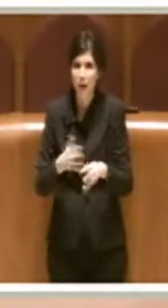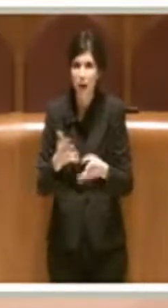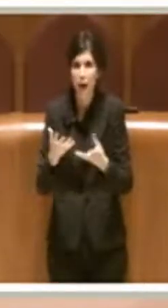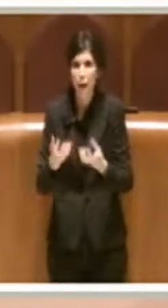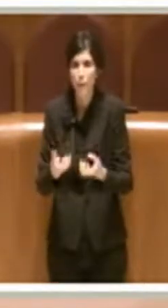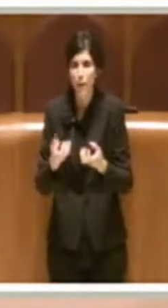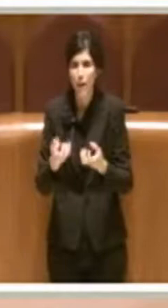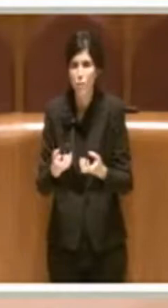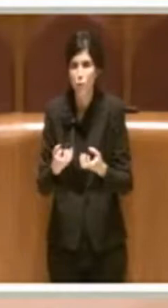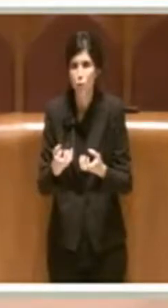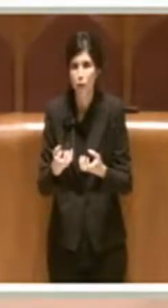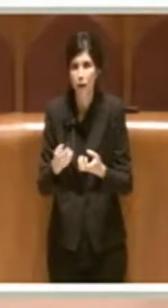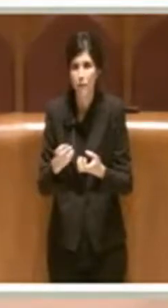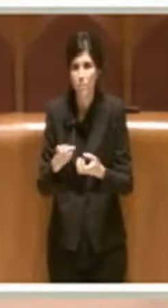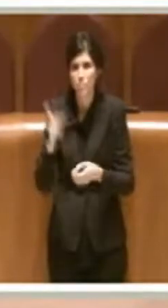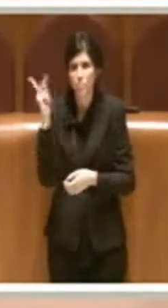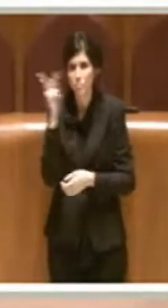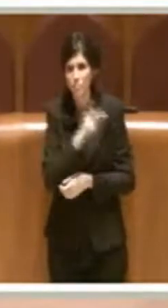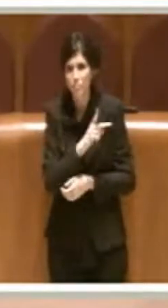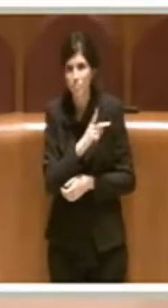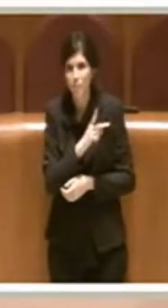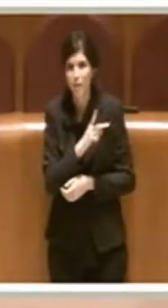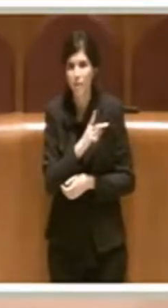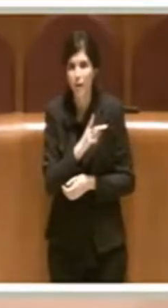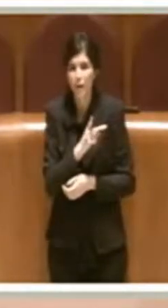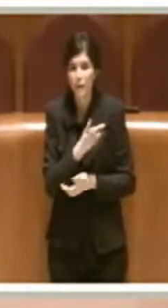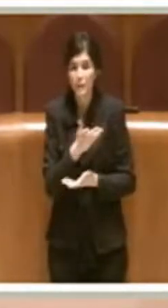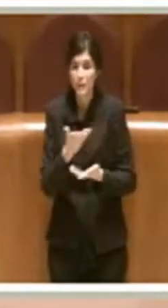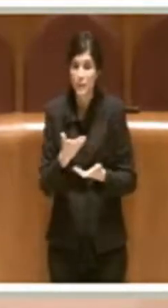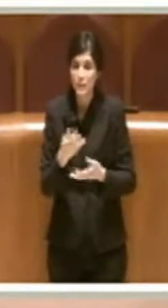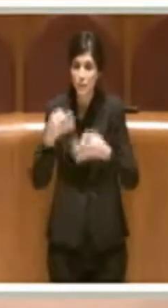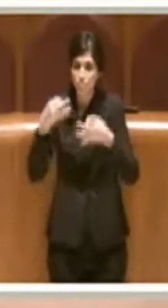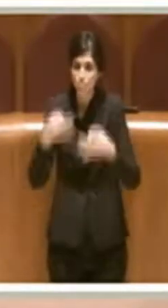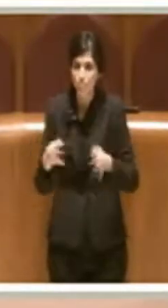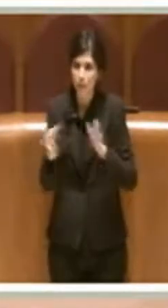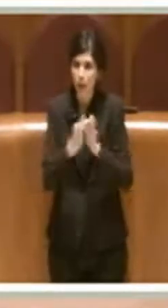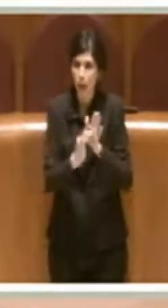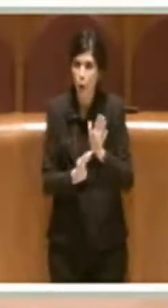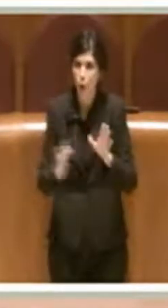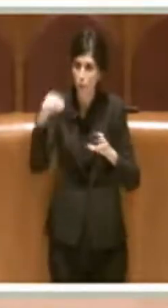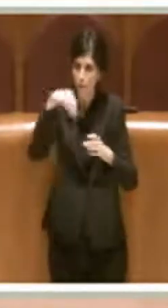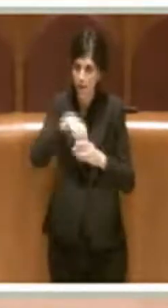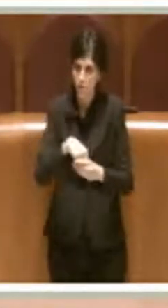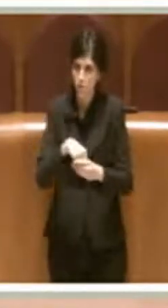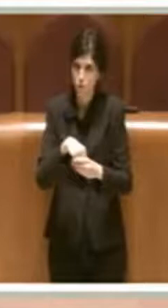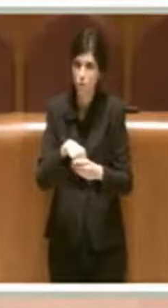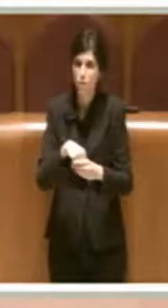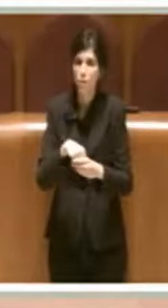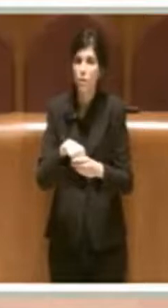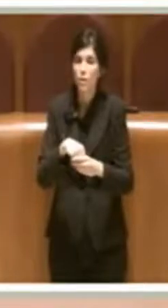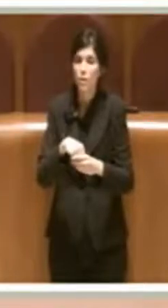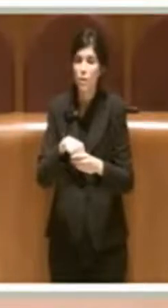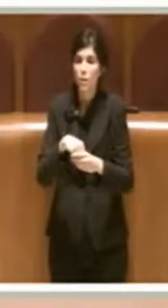quello che è stabilito all'interno del regolamento e infatti